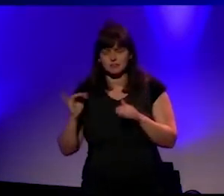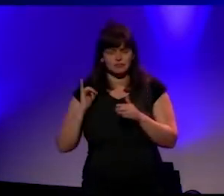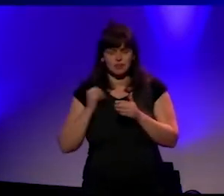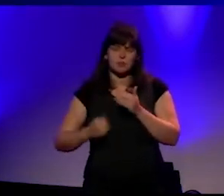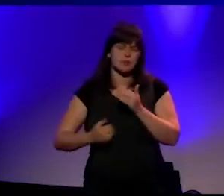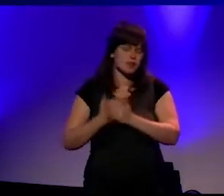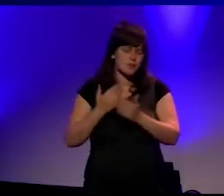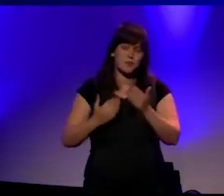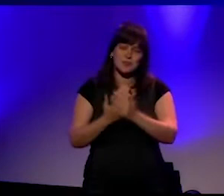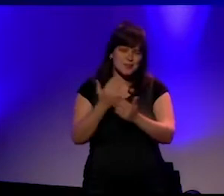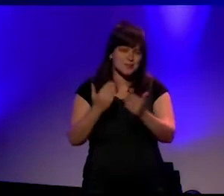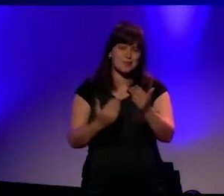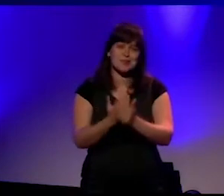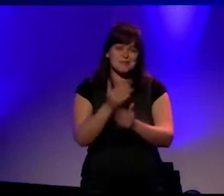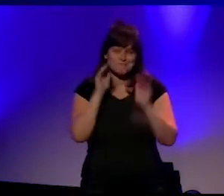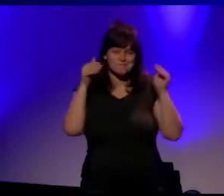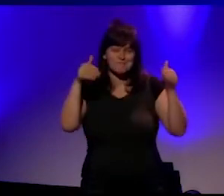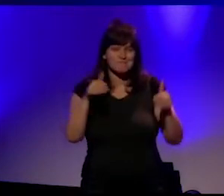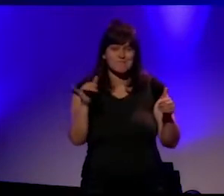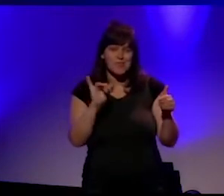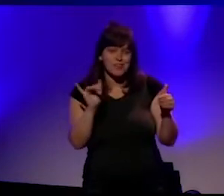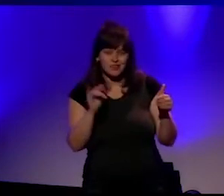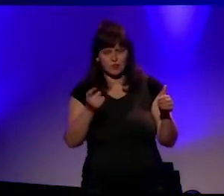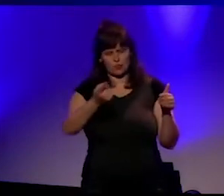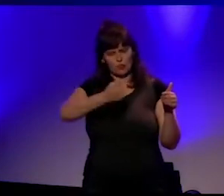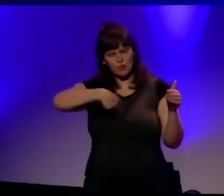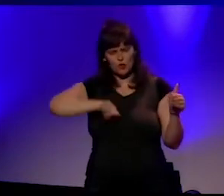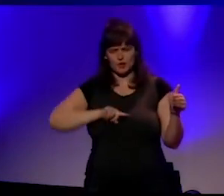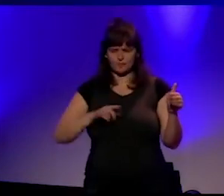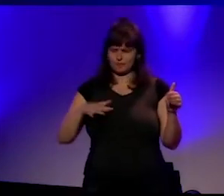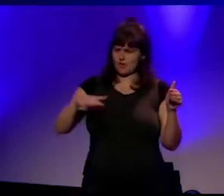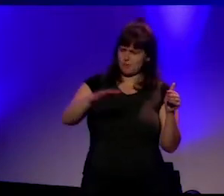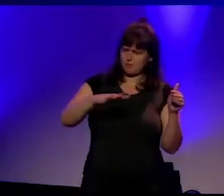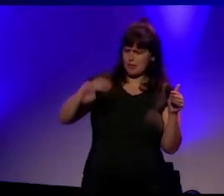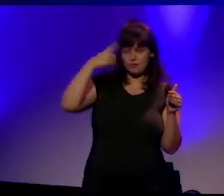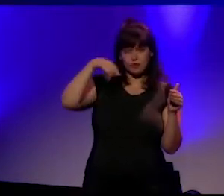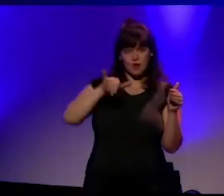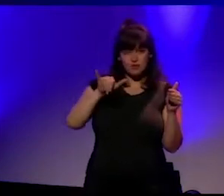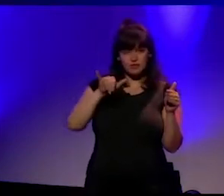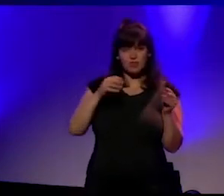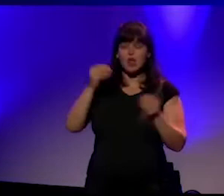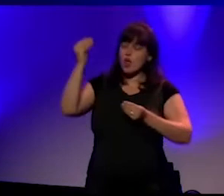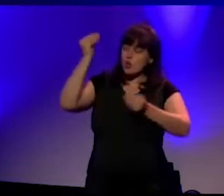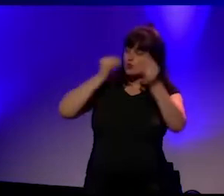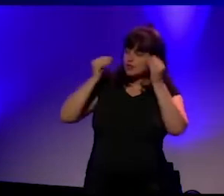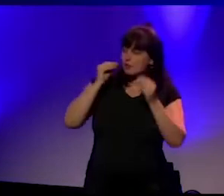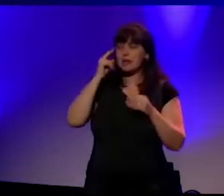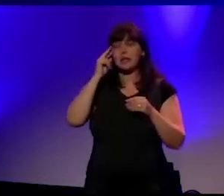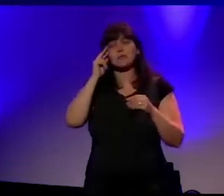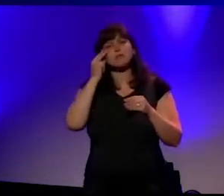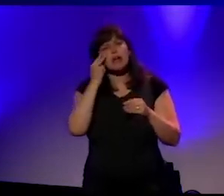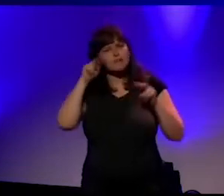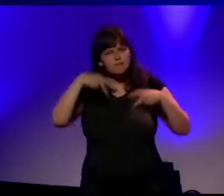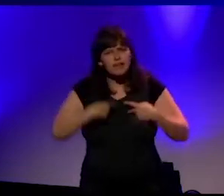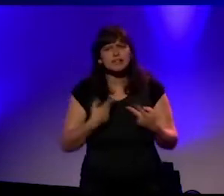kern van alles, positioneren we ons als een plaats voor wetenschappelijke reflectie, wetenschappelijke vorming op een kritische